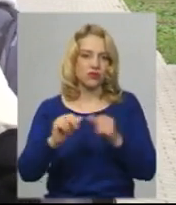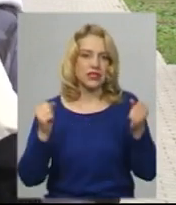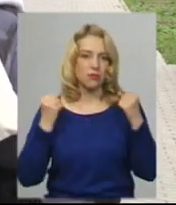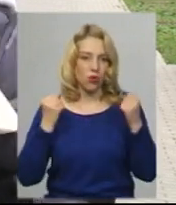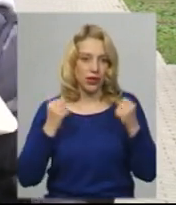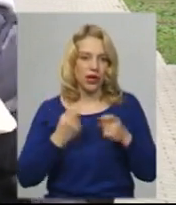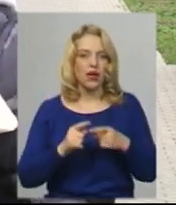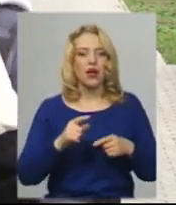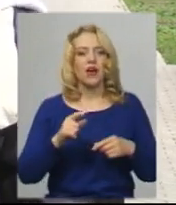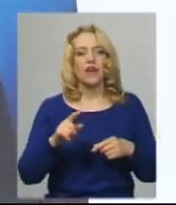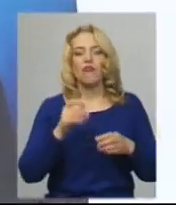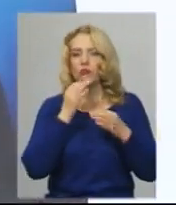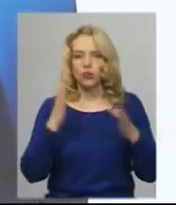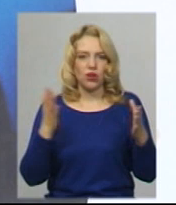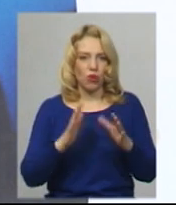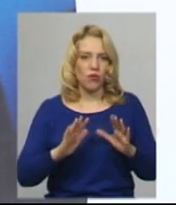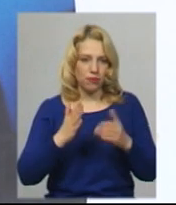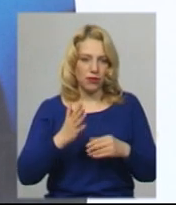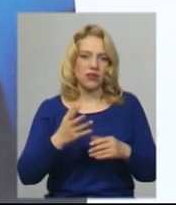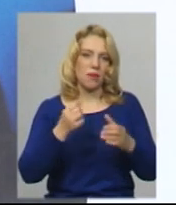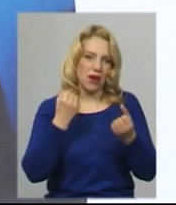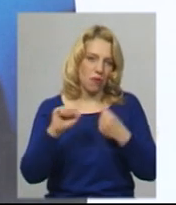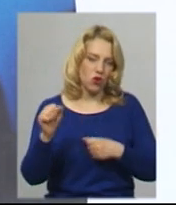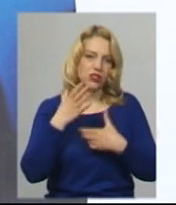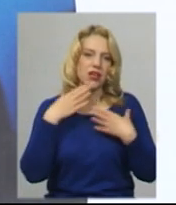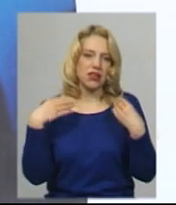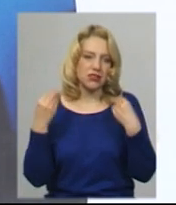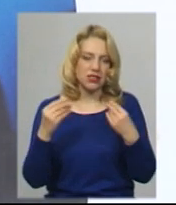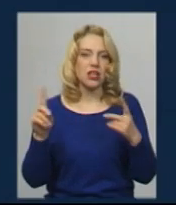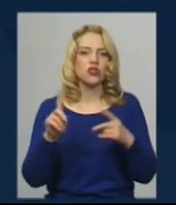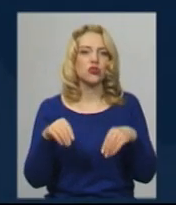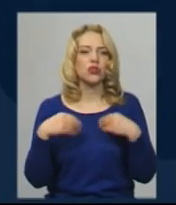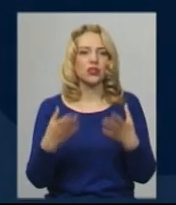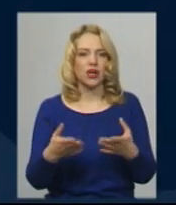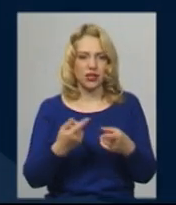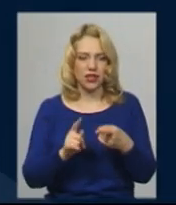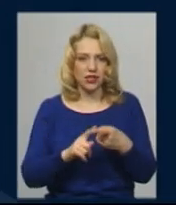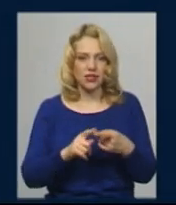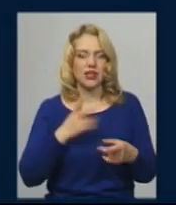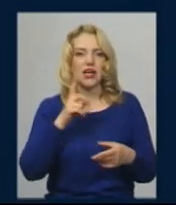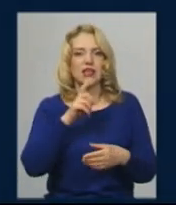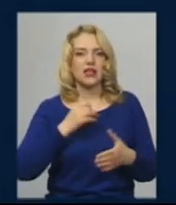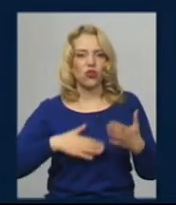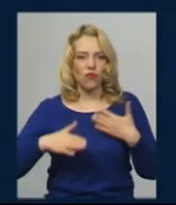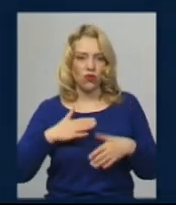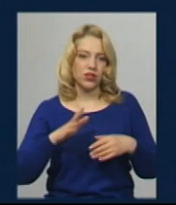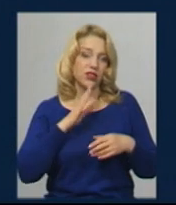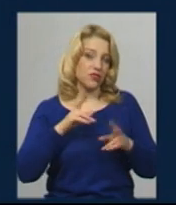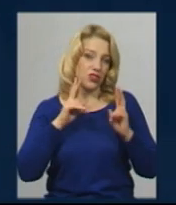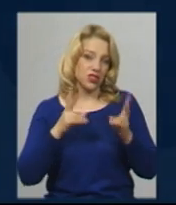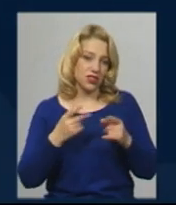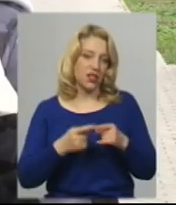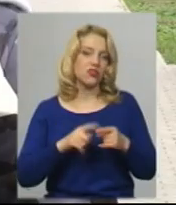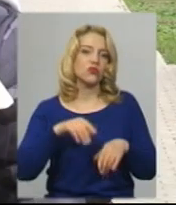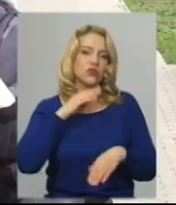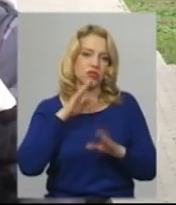-якому випадку переможе краса. Що, крім морального задоволення, спортсменці дасть титул найвродливішої баскетболістки, Ірина не знає. Та каже, їй